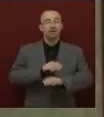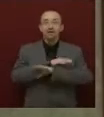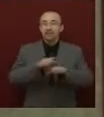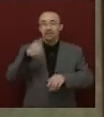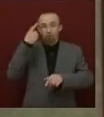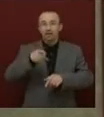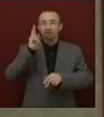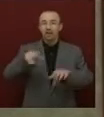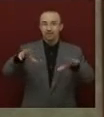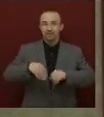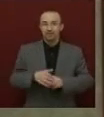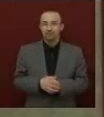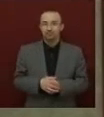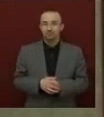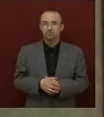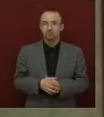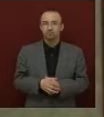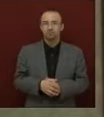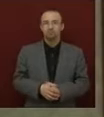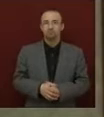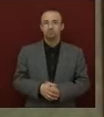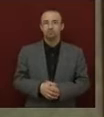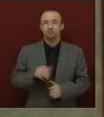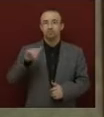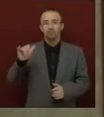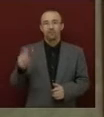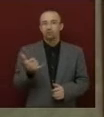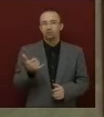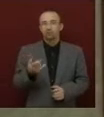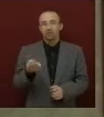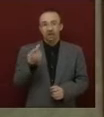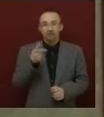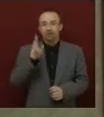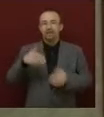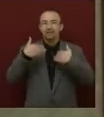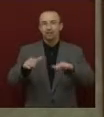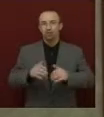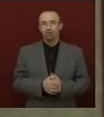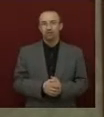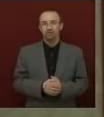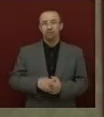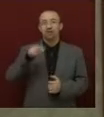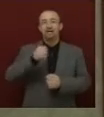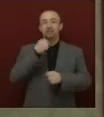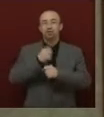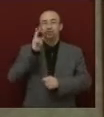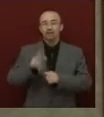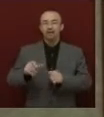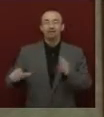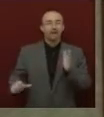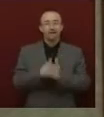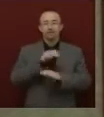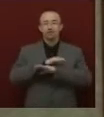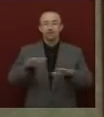tudomások kéne venni, és ebből kellene kiindulnunk, tehát ezt a dolgot kellene egyszer és